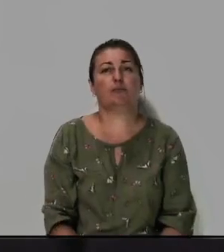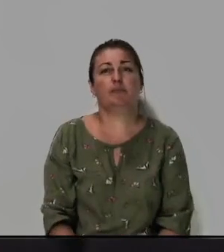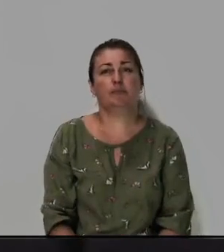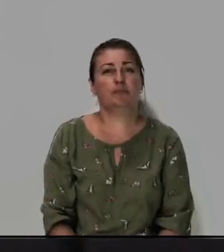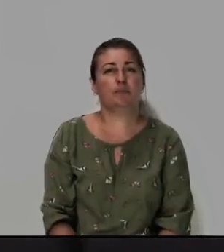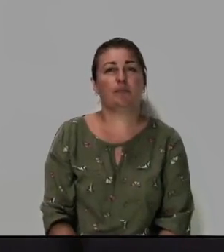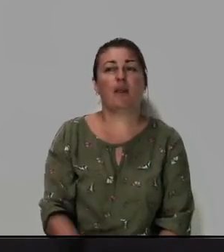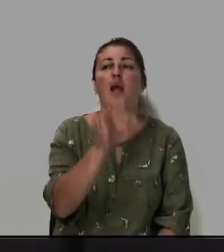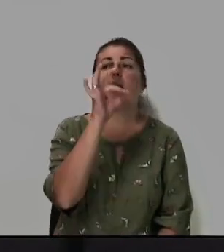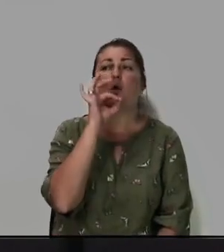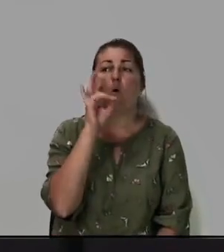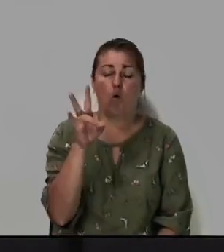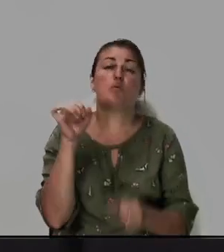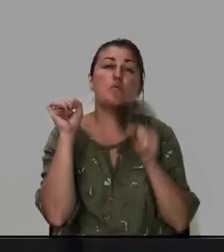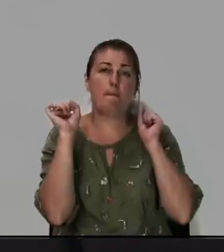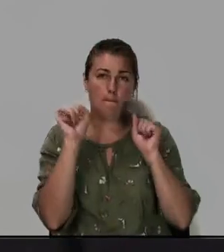И Он может.